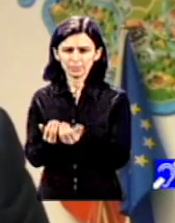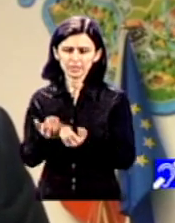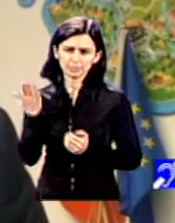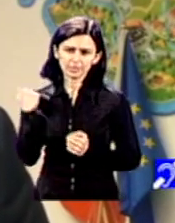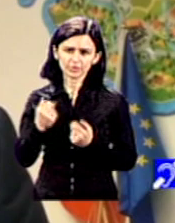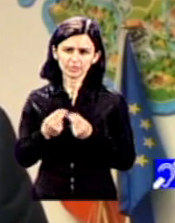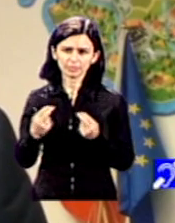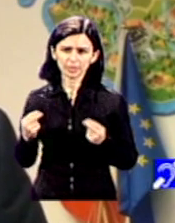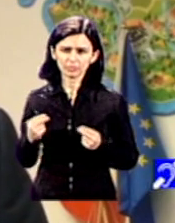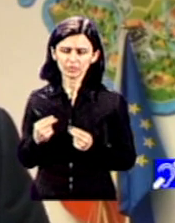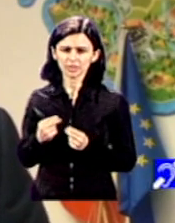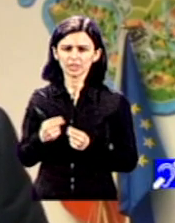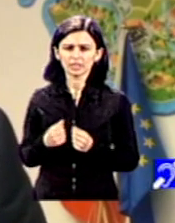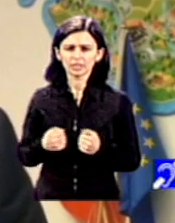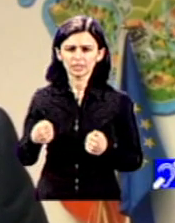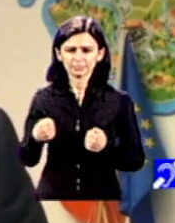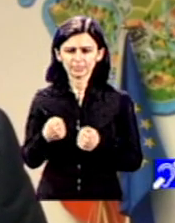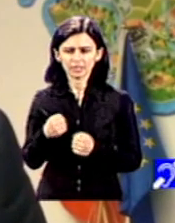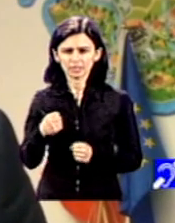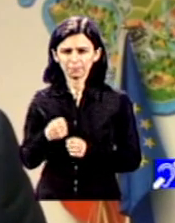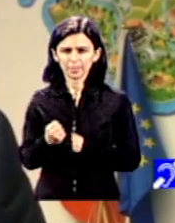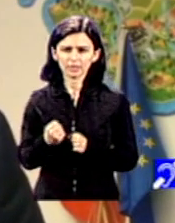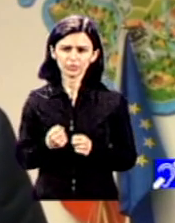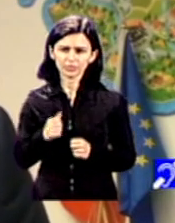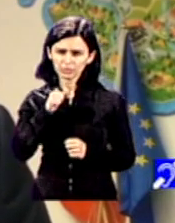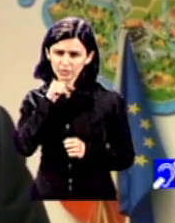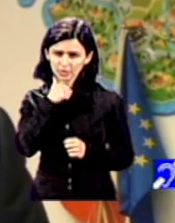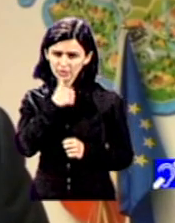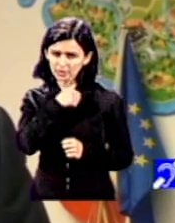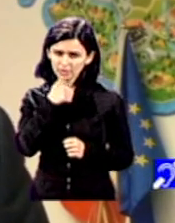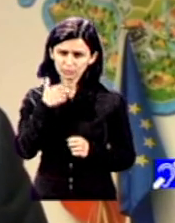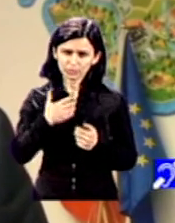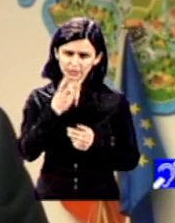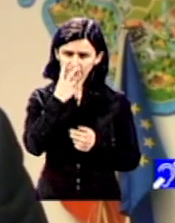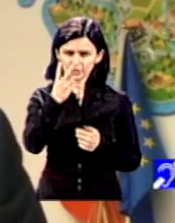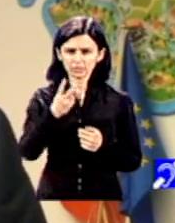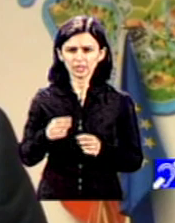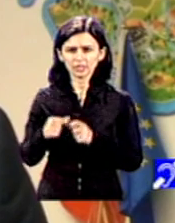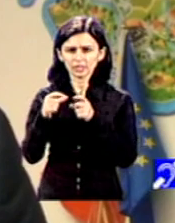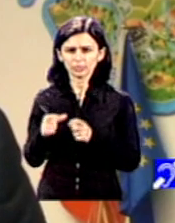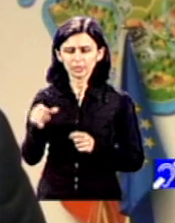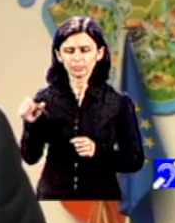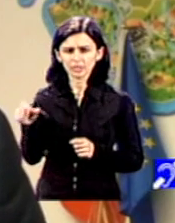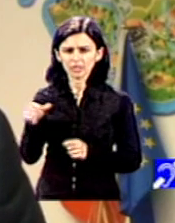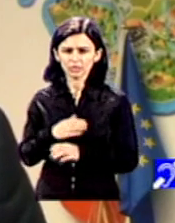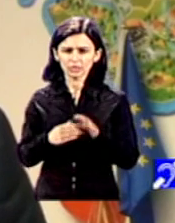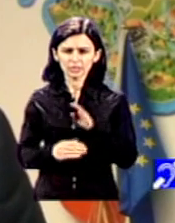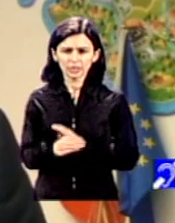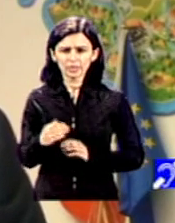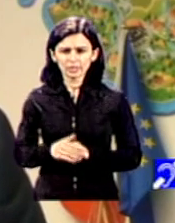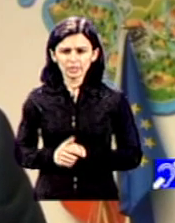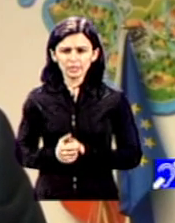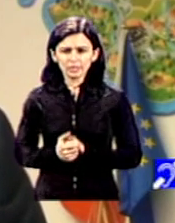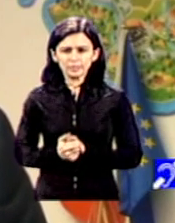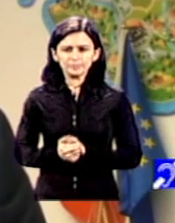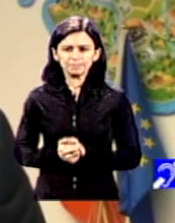tipuri de lovituri dure care au fost văzute în zona persoanele cu dizabilități. În primul rând, a fost